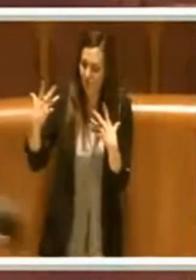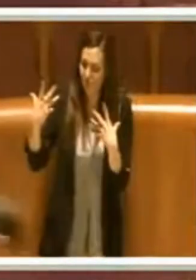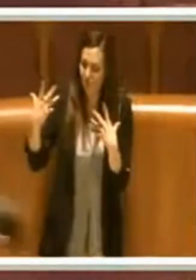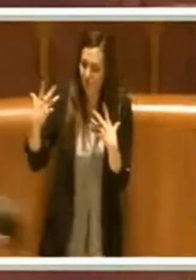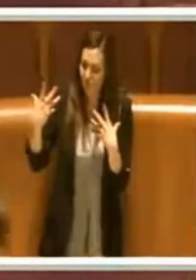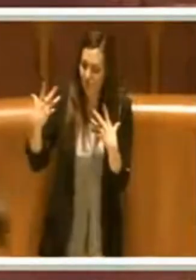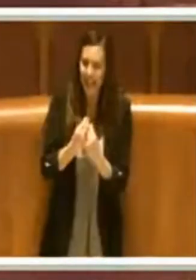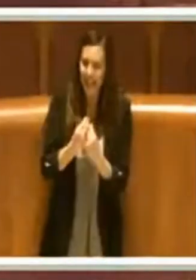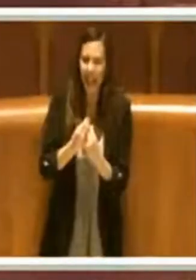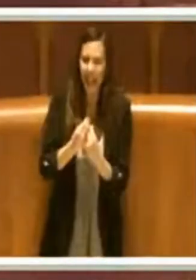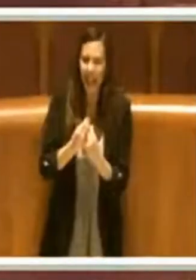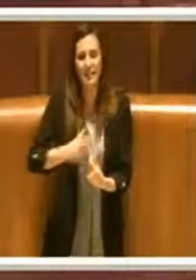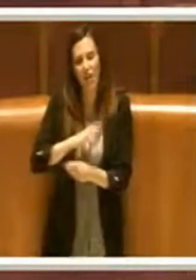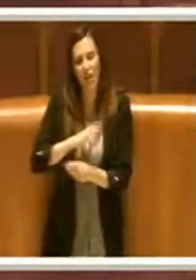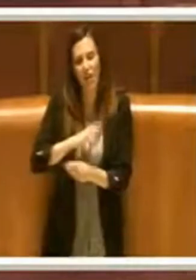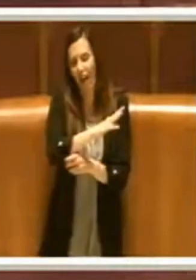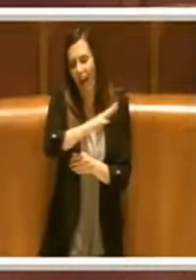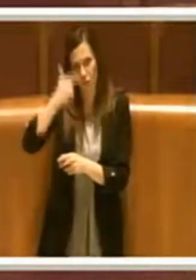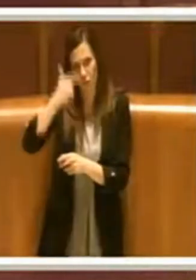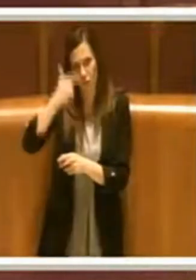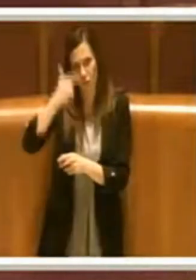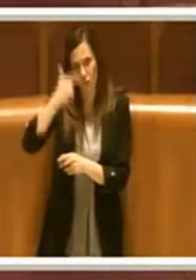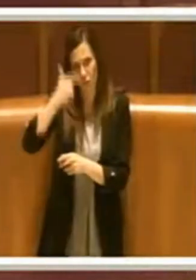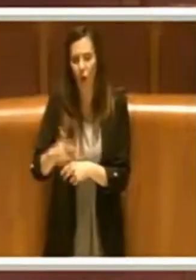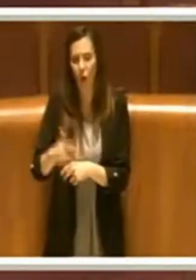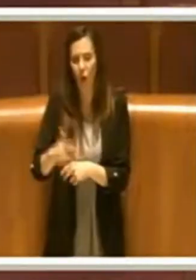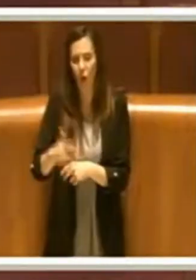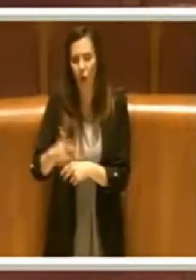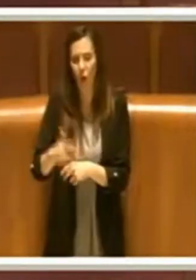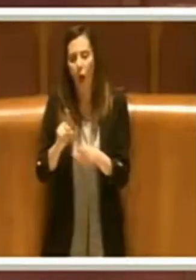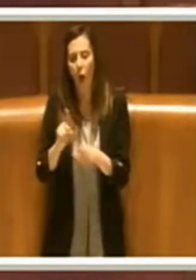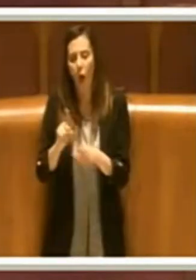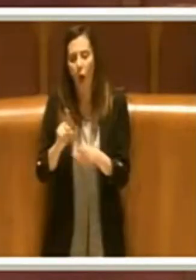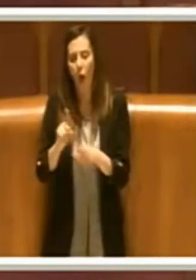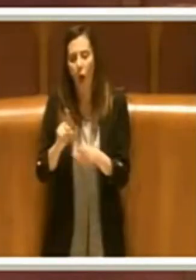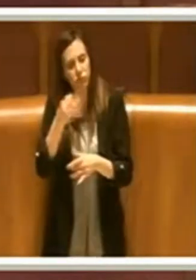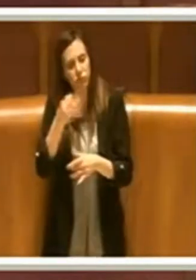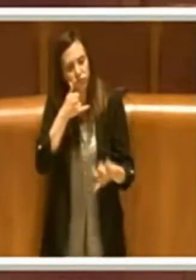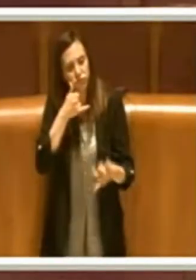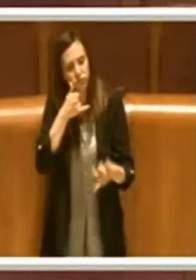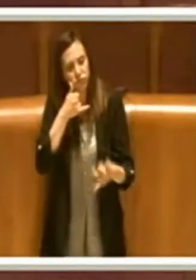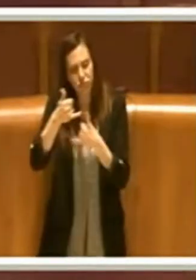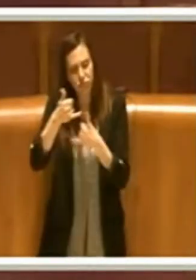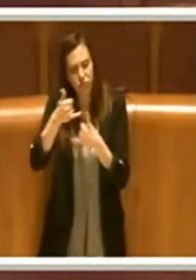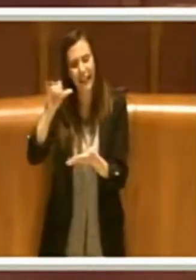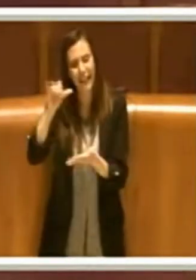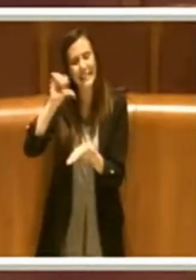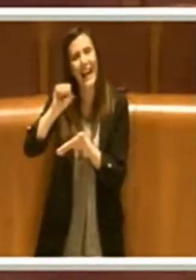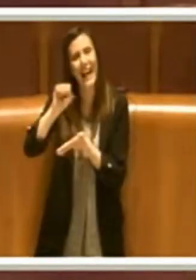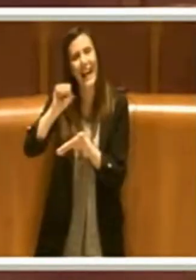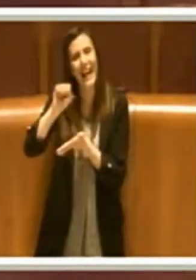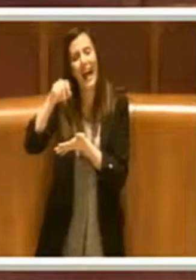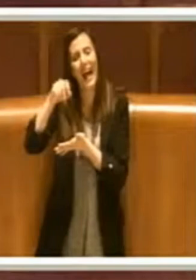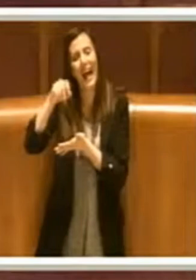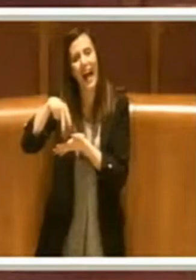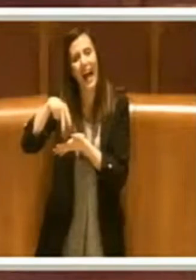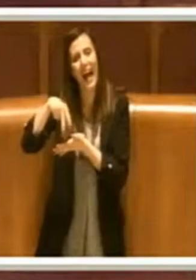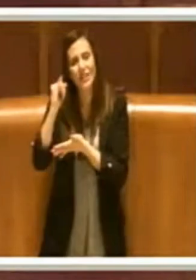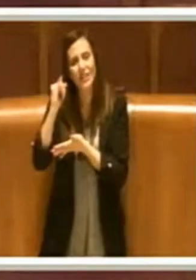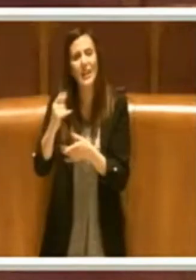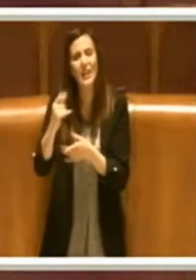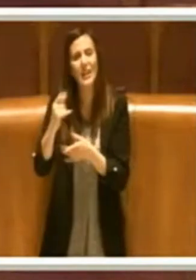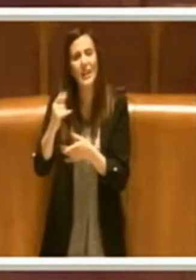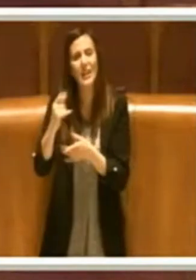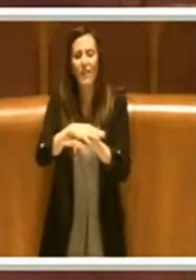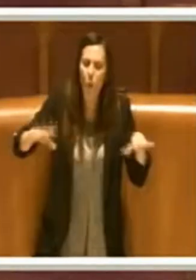con gli altri sindaci, perché so che sono in collegamento, in rete, proprio in sede Anci, fare veramente